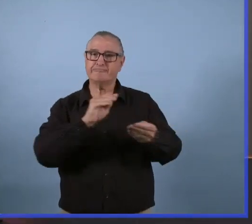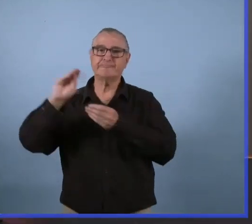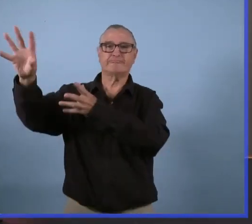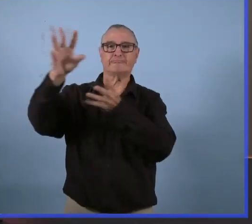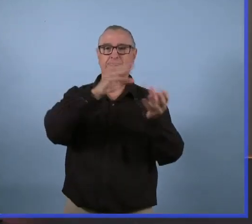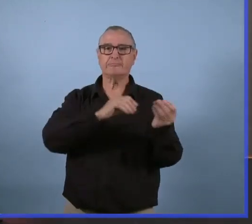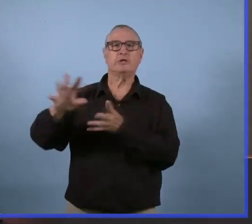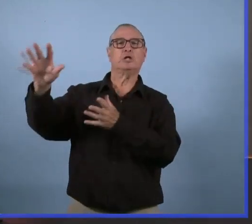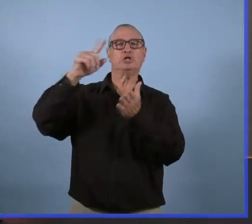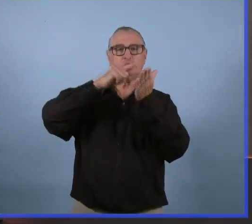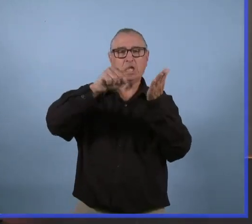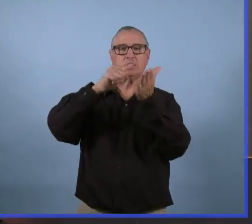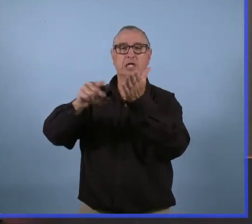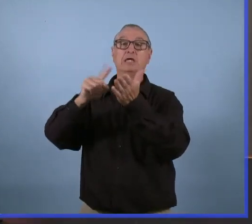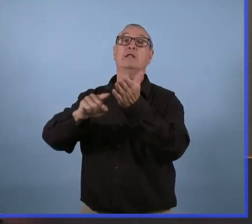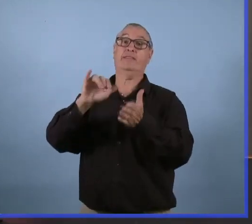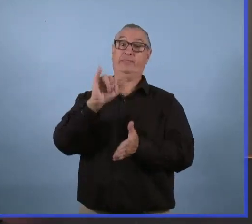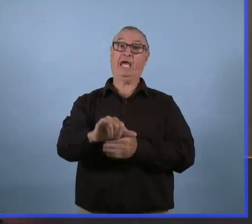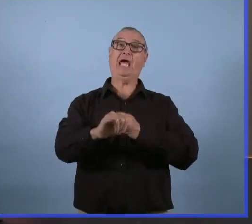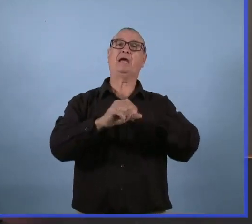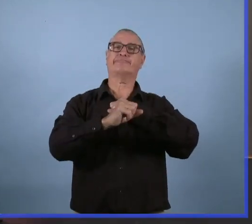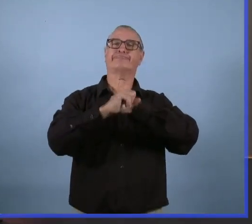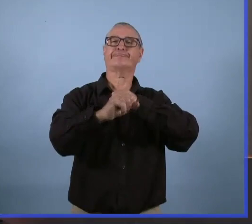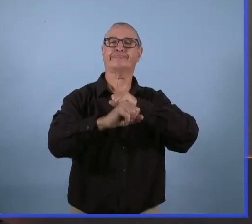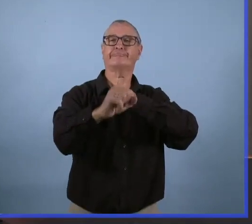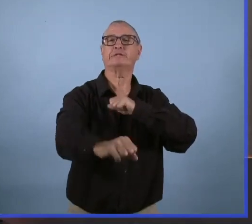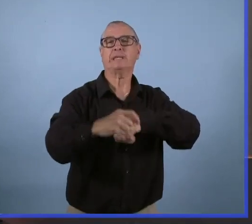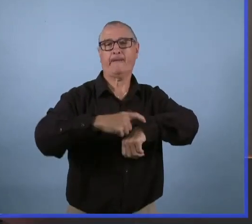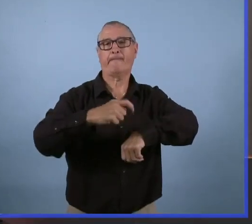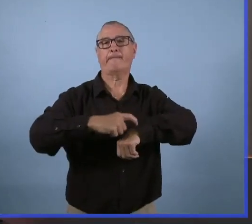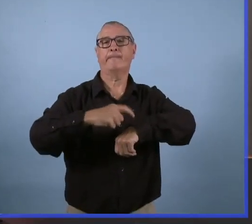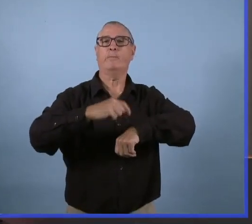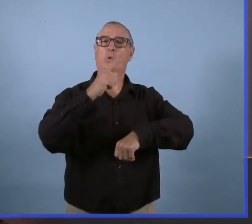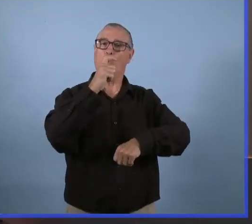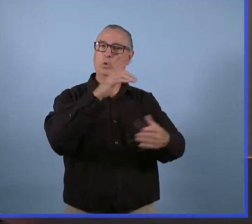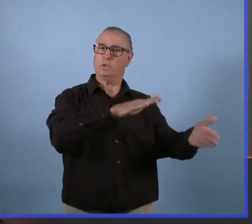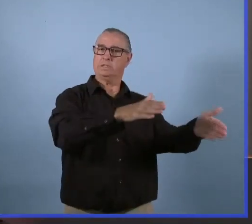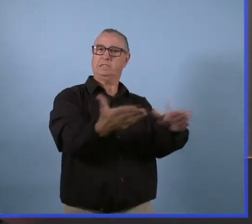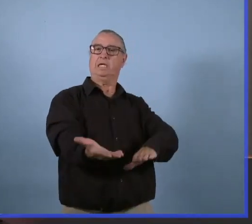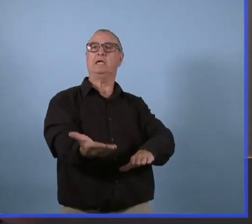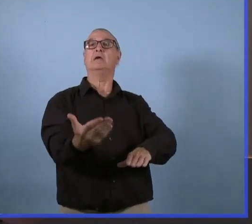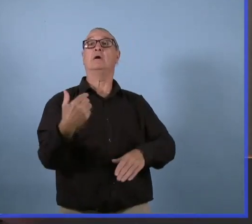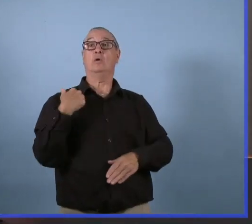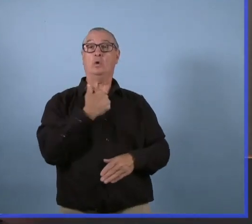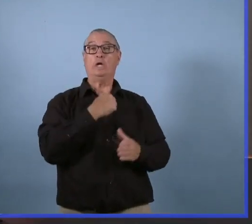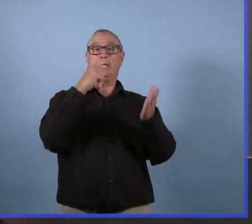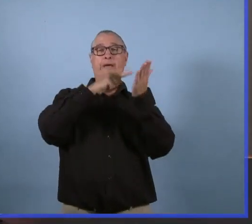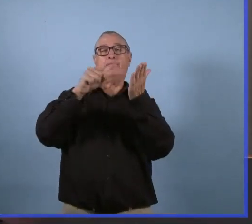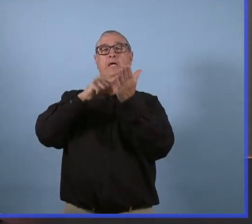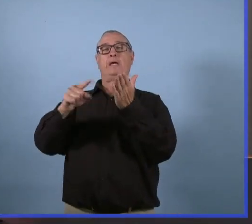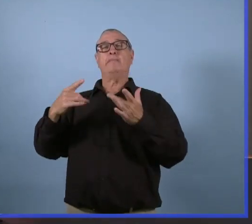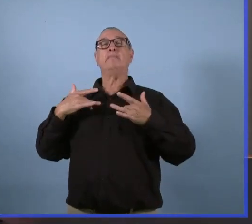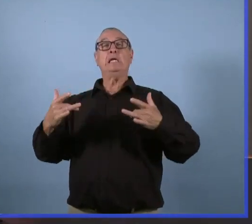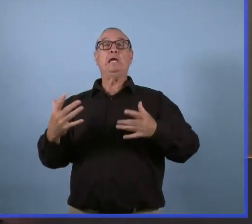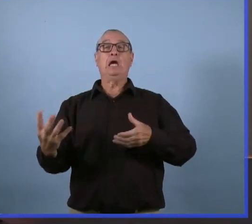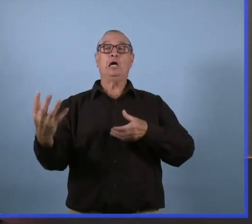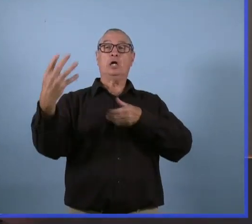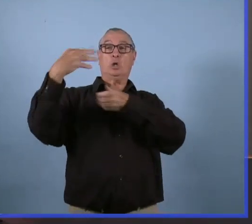On a eu la même chose auparavant. Donc, ça prend du temps parce qu'il faut qu'il y ait cette enquête